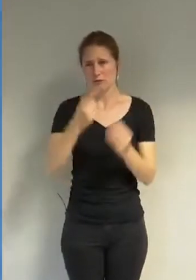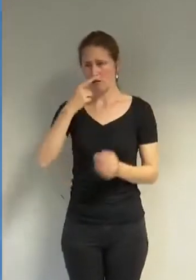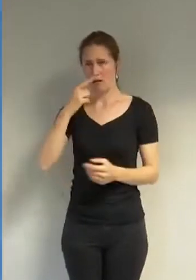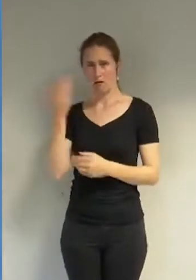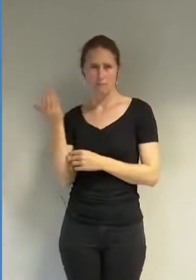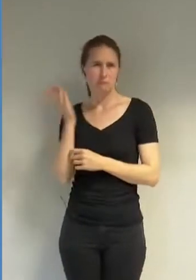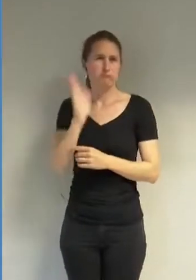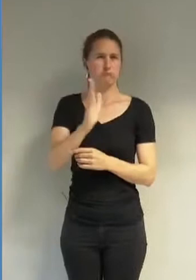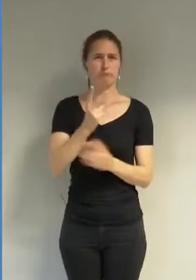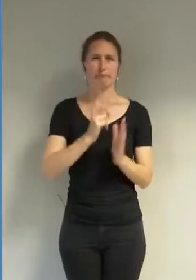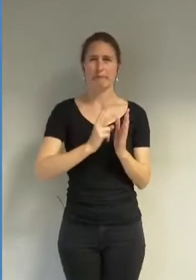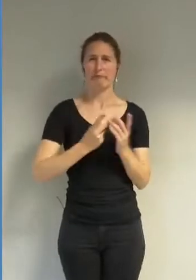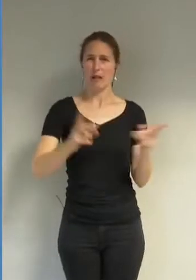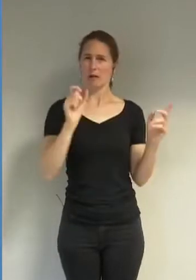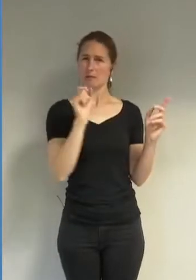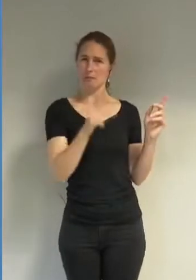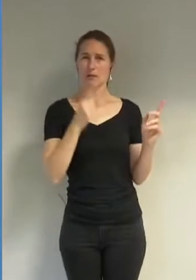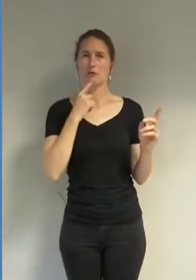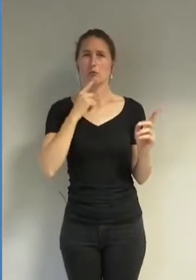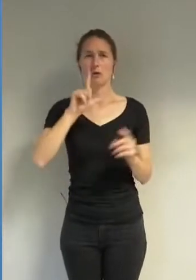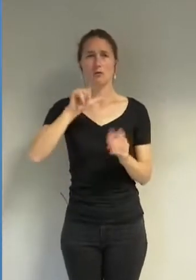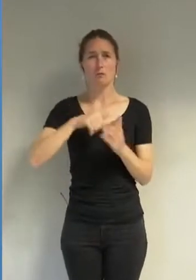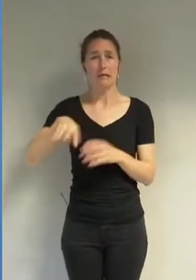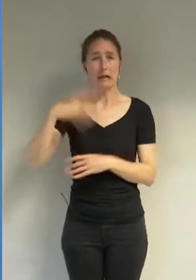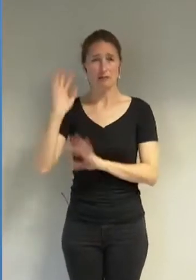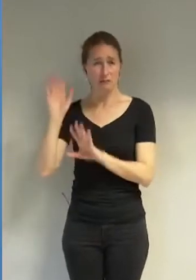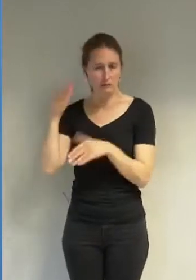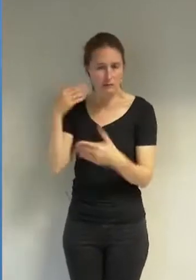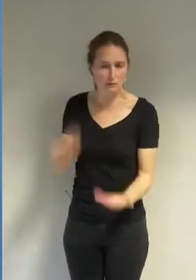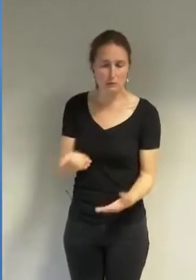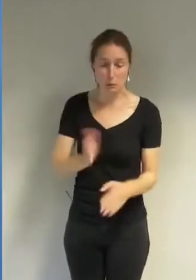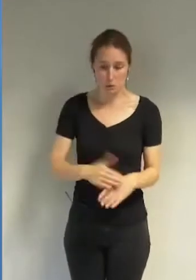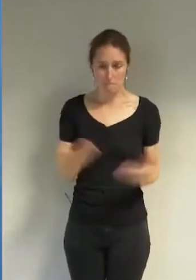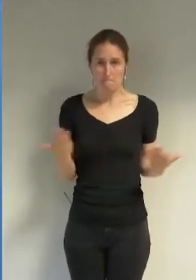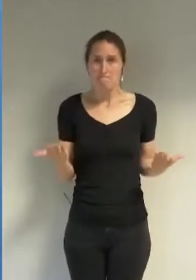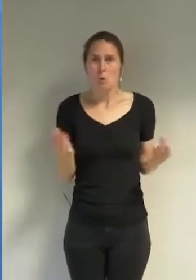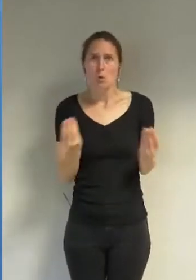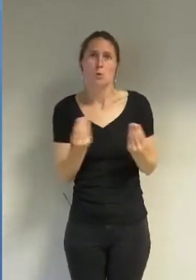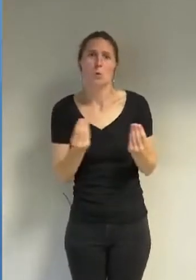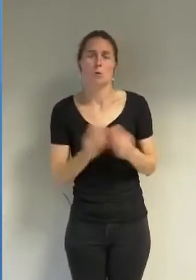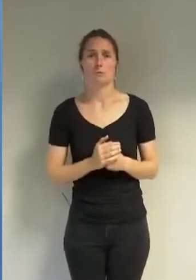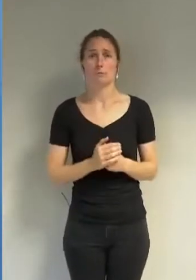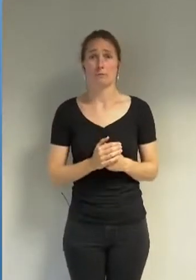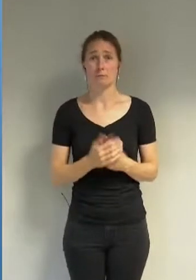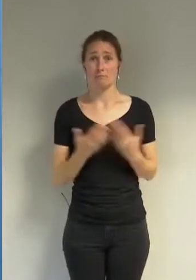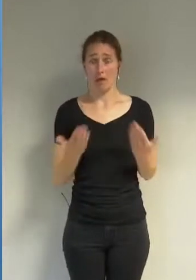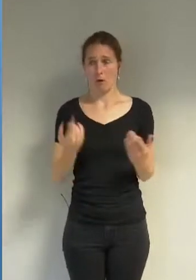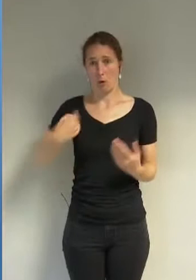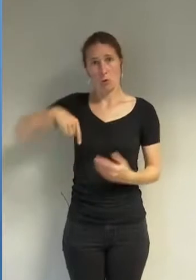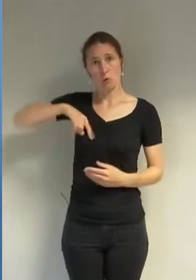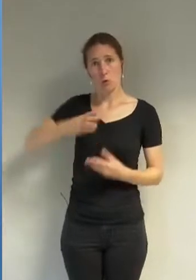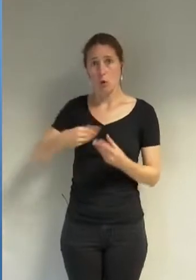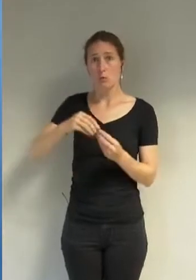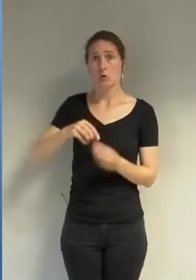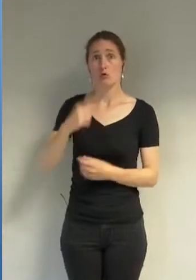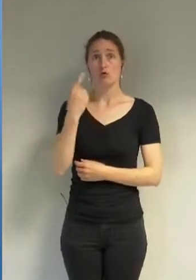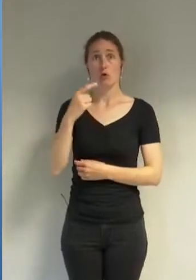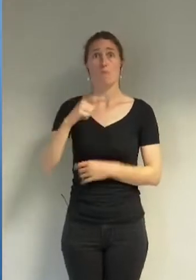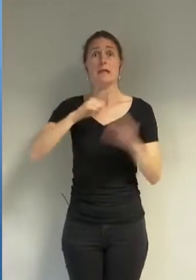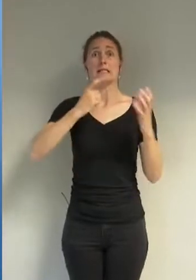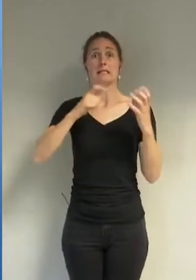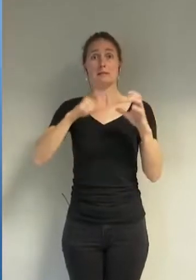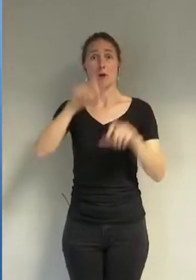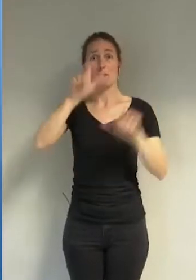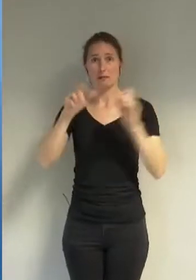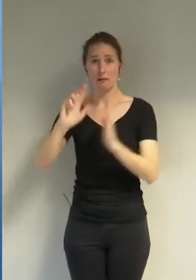Comme beaucoup et notamment plus de 2600 signataires, nous vous avons demandé de retirer cette délibération